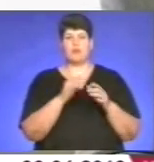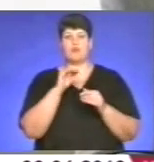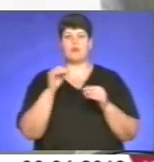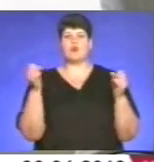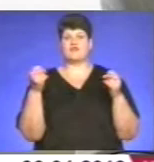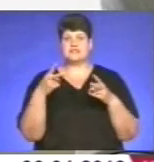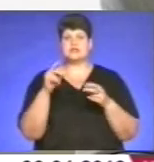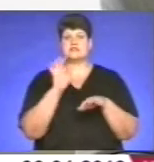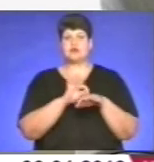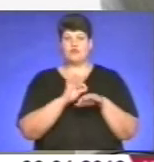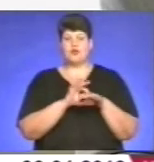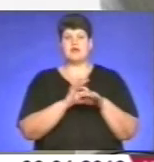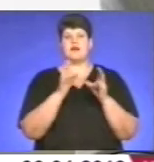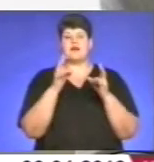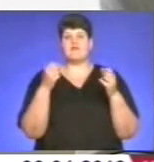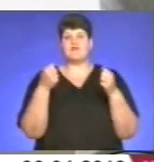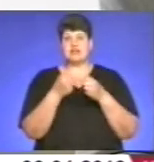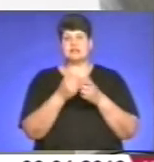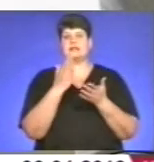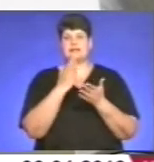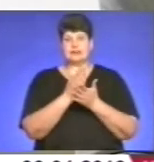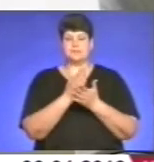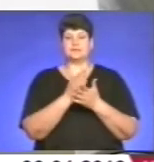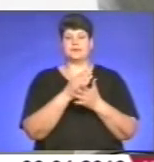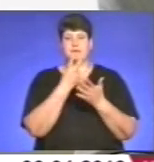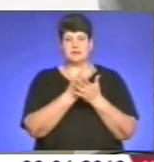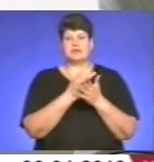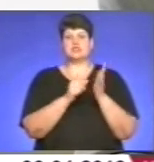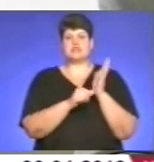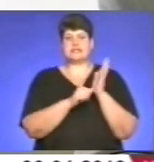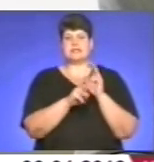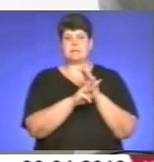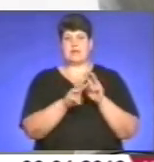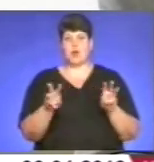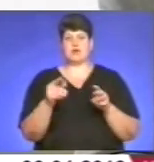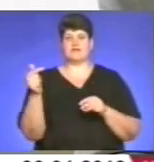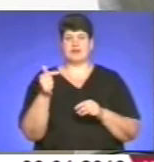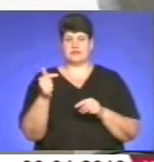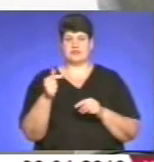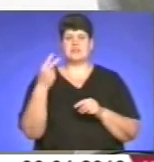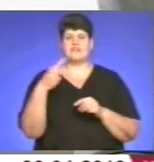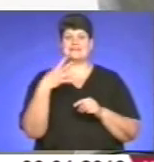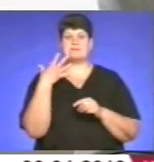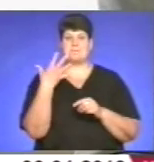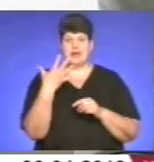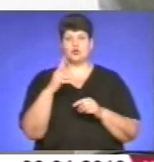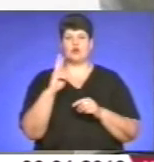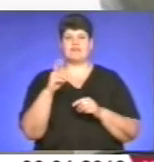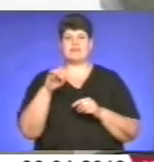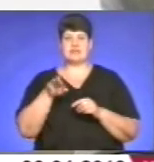захворюваності та аварійності передбачено майже 60 мільйонів гривень. 25 квітня